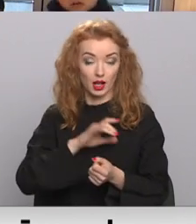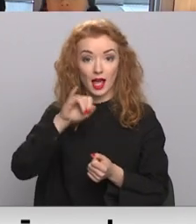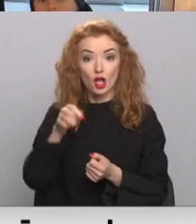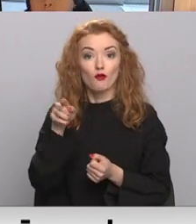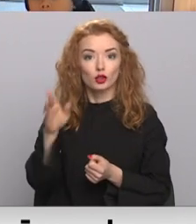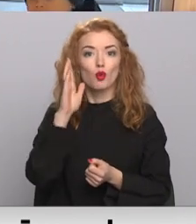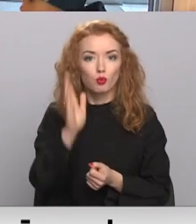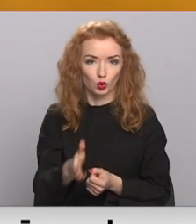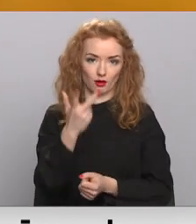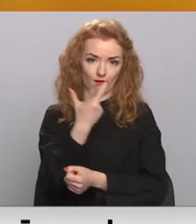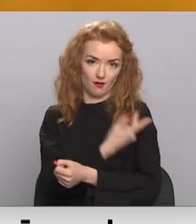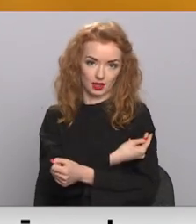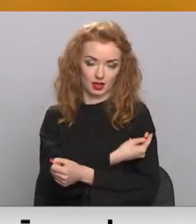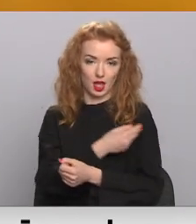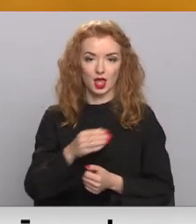vakcinējies.